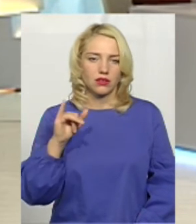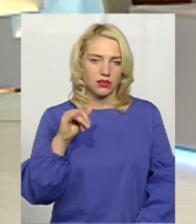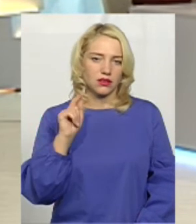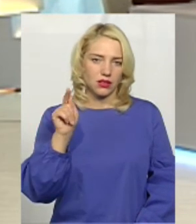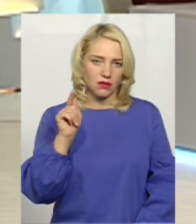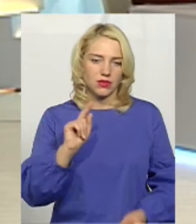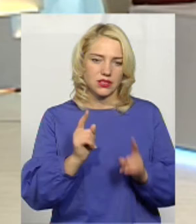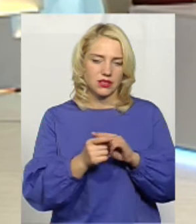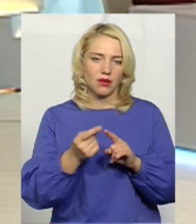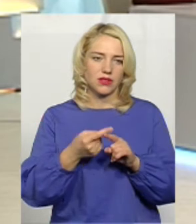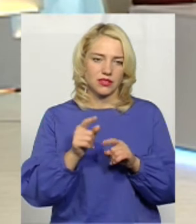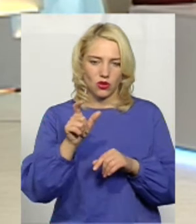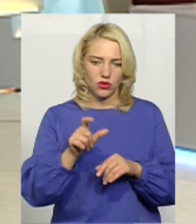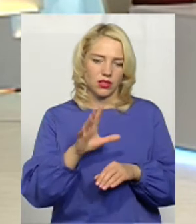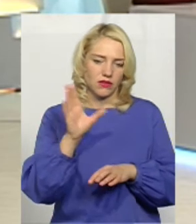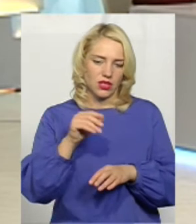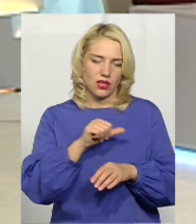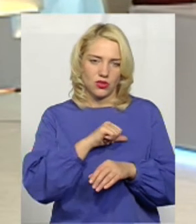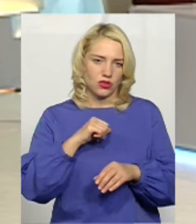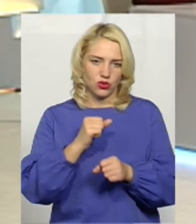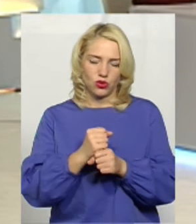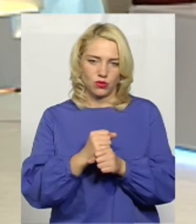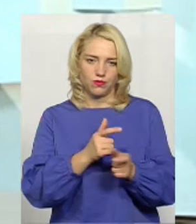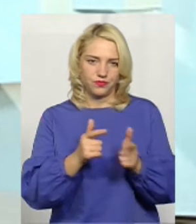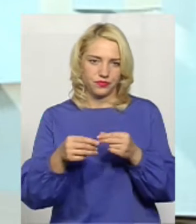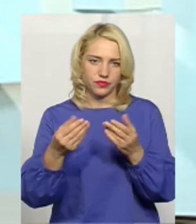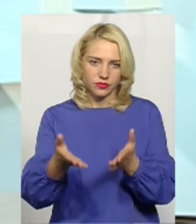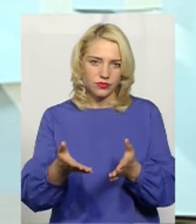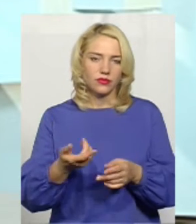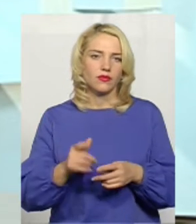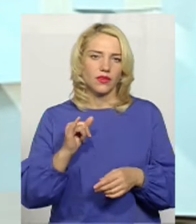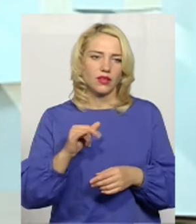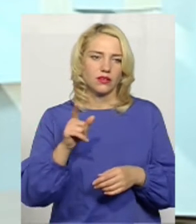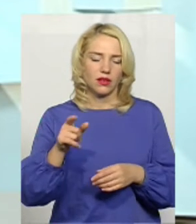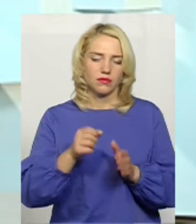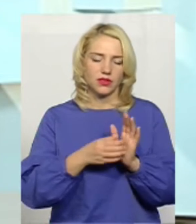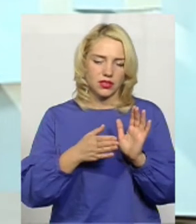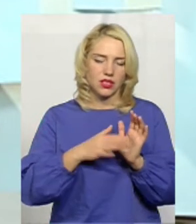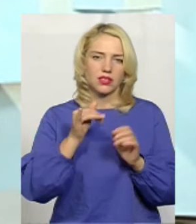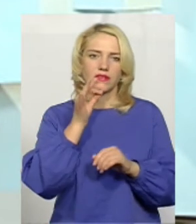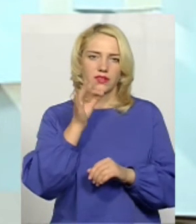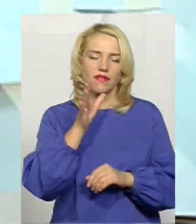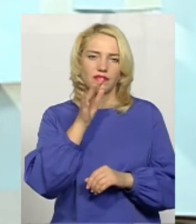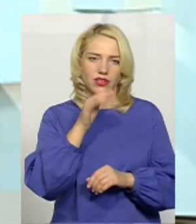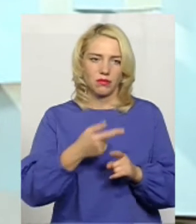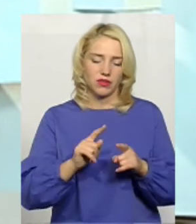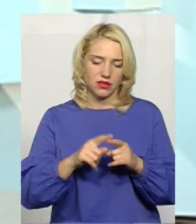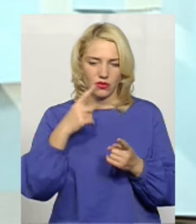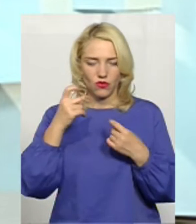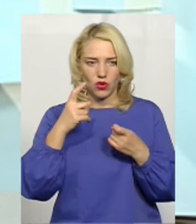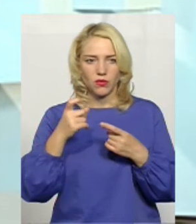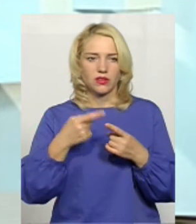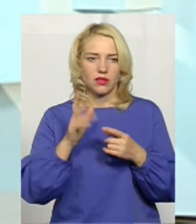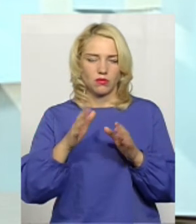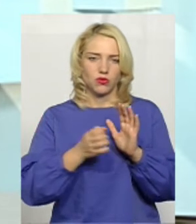замість неї все зроблять. Так, реєстратор зареєструє пацієнта, запише і скаже йому години. І відповідно ця інформація